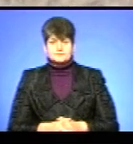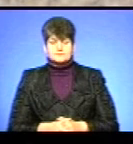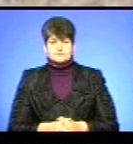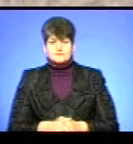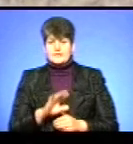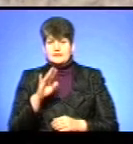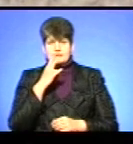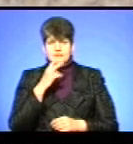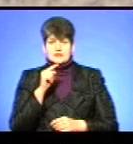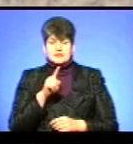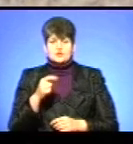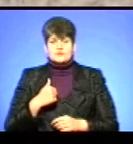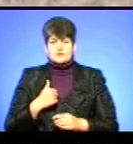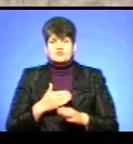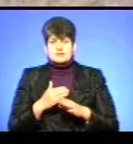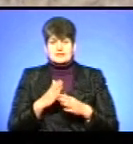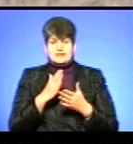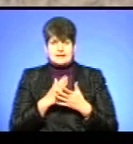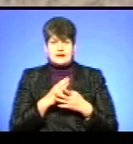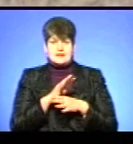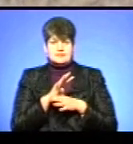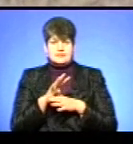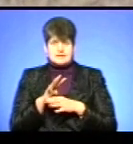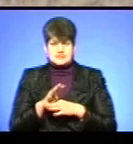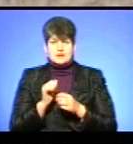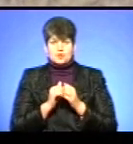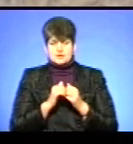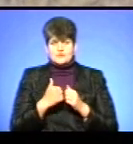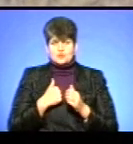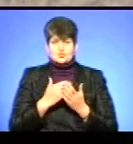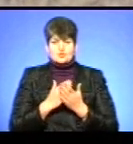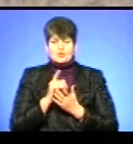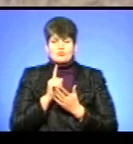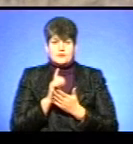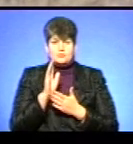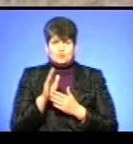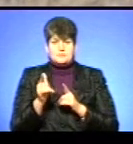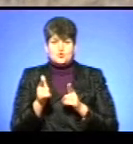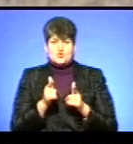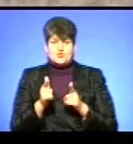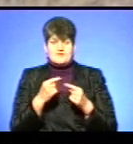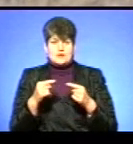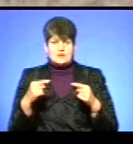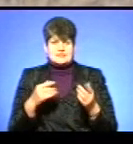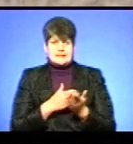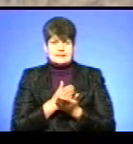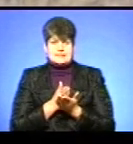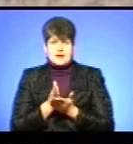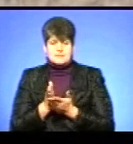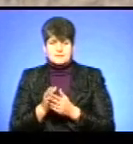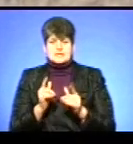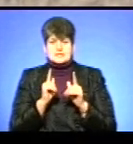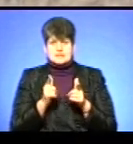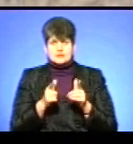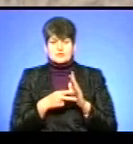Незважаючи на те, що військова частина є артилерійська, але кожен військовослужбовець повинен бути підготовлений у різних напрямках. І тому, згідно